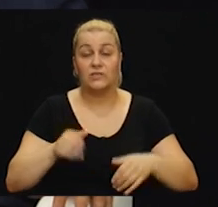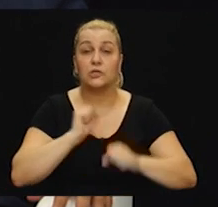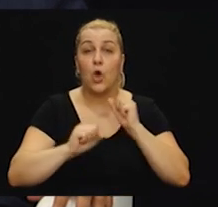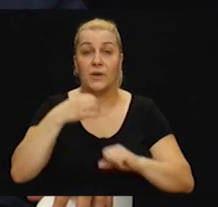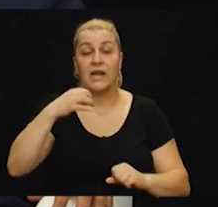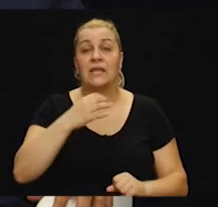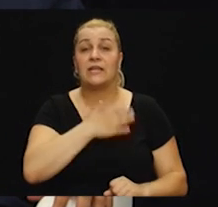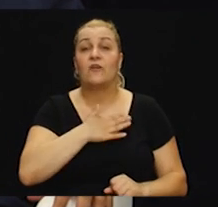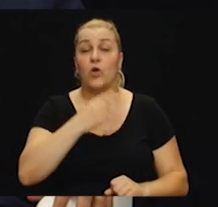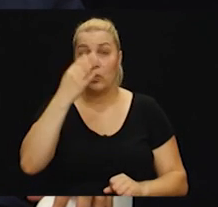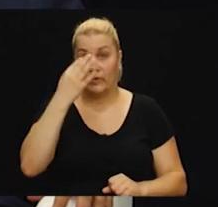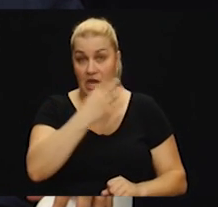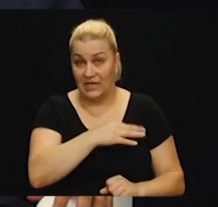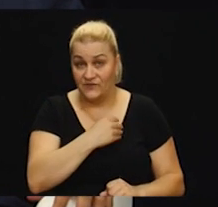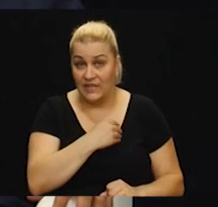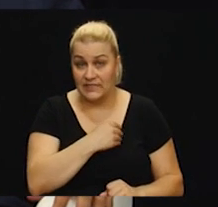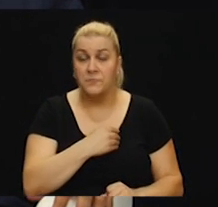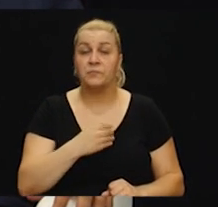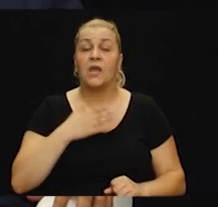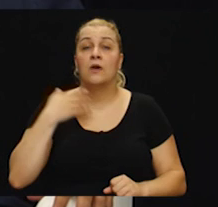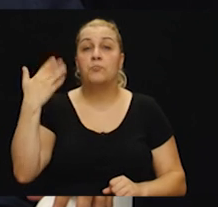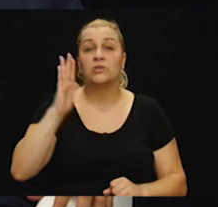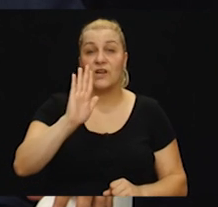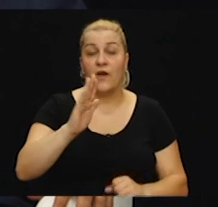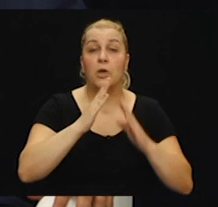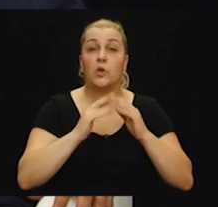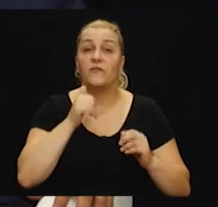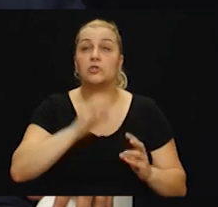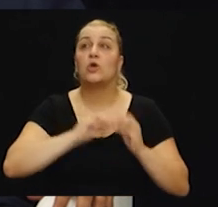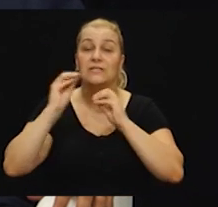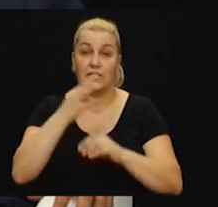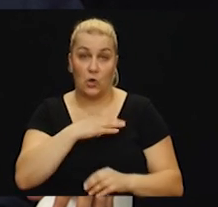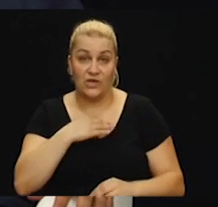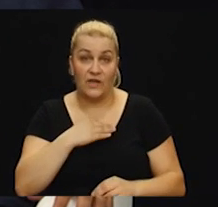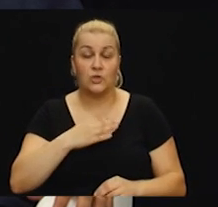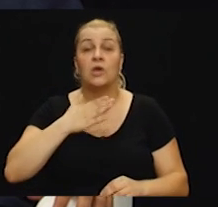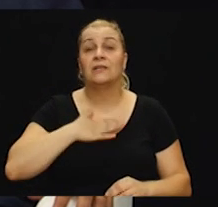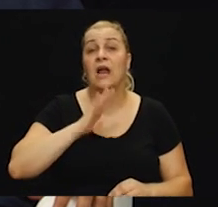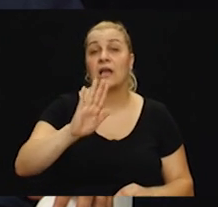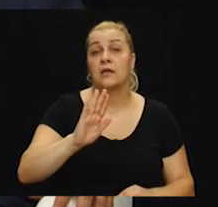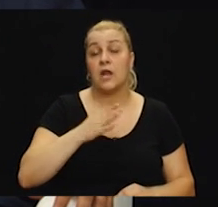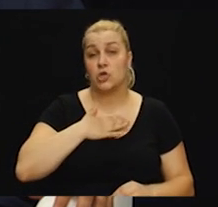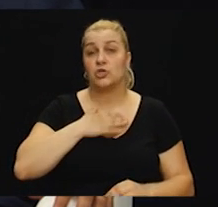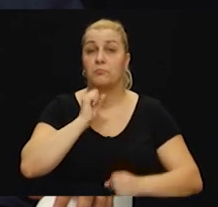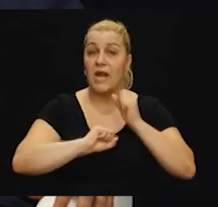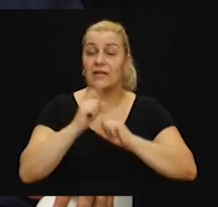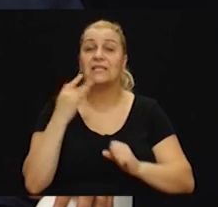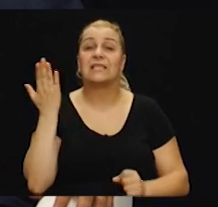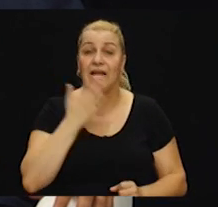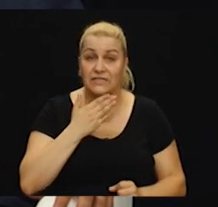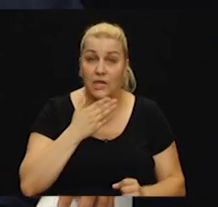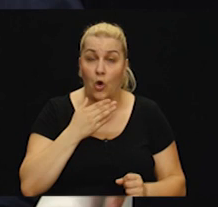obrana jedine nam i voljene domovine Hrvatske. Pozdrav vama domoviskoj isredniju Hrvatskoj, pozdrav vama dragim našim braniteljima iz